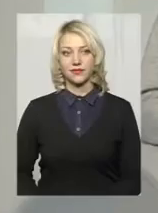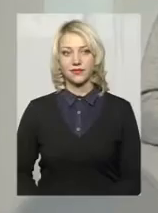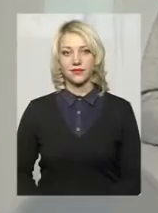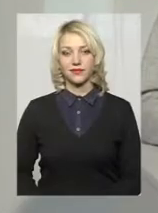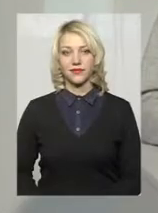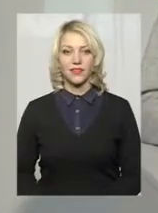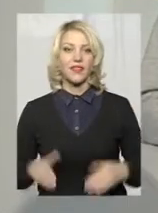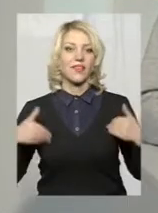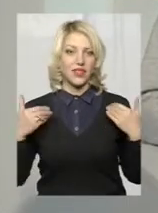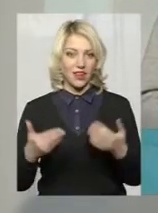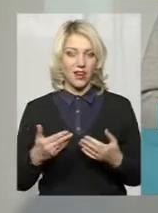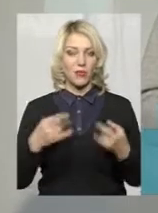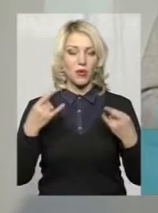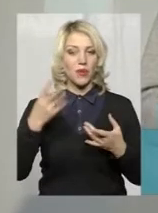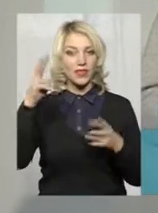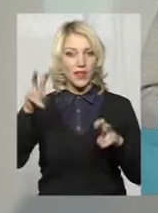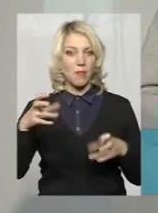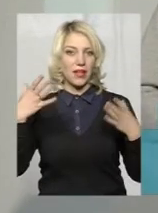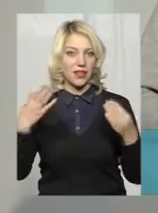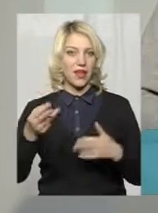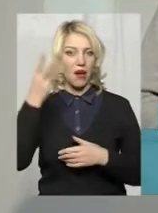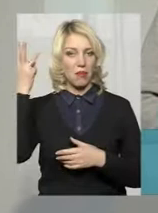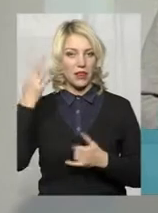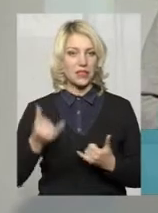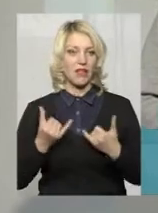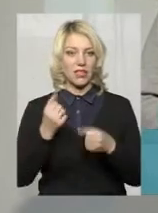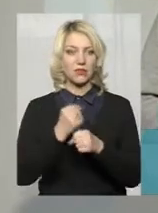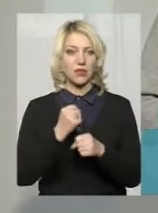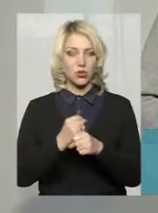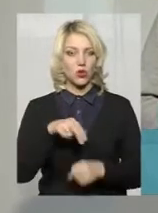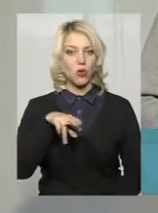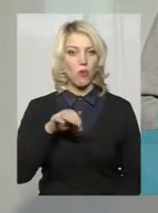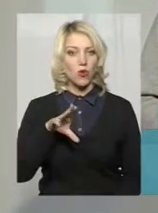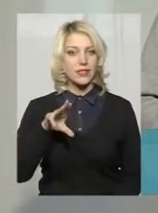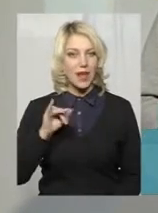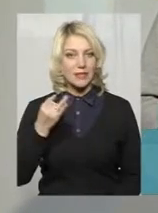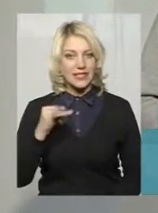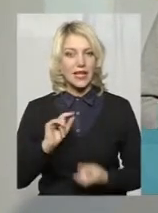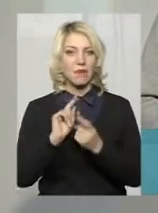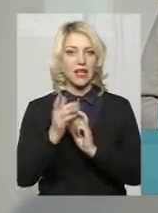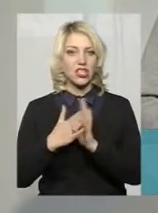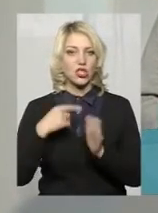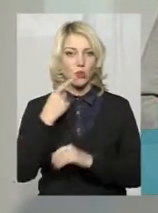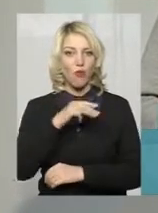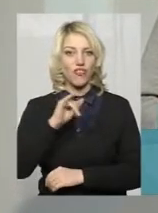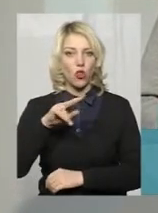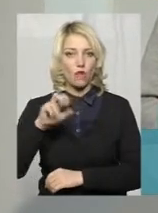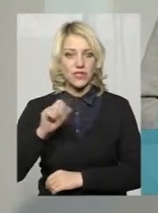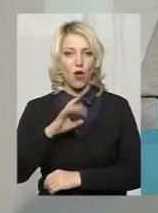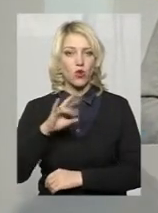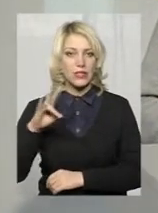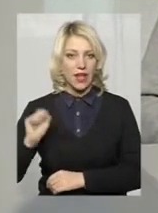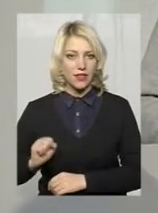Мої вітання. В ефірі програма «Тема дня Хмельницький» у студії Віталій Постемський та перекладач на жестову мову Оксана